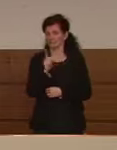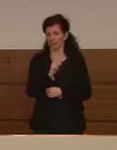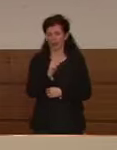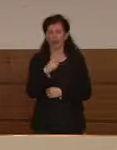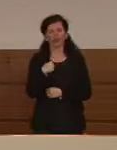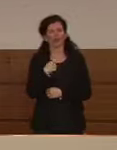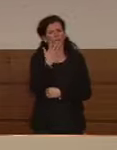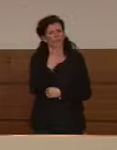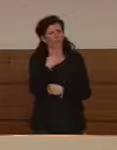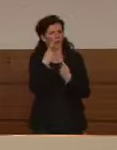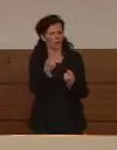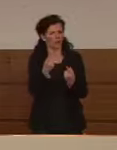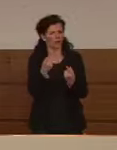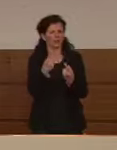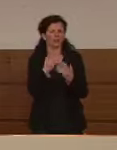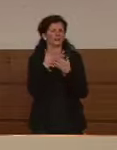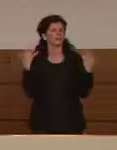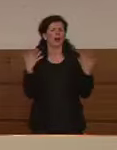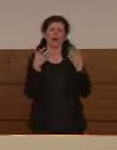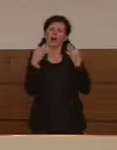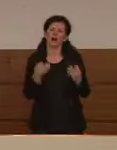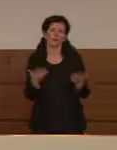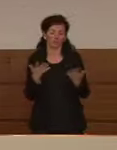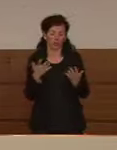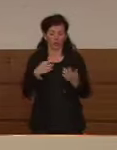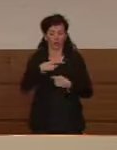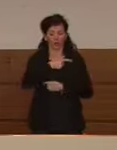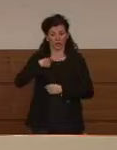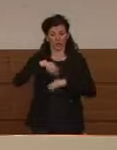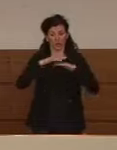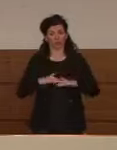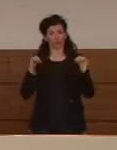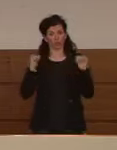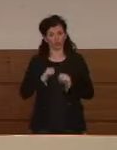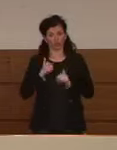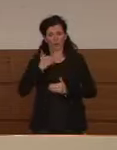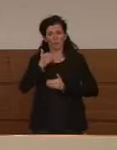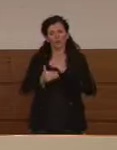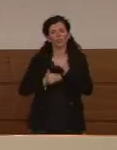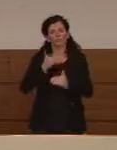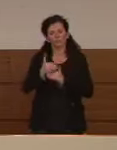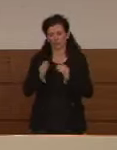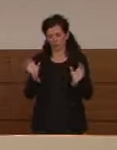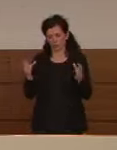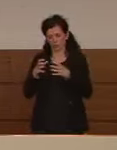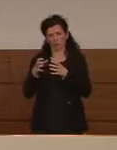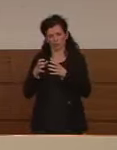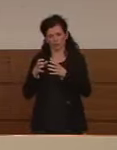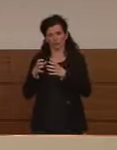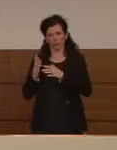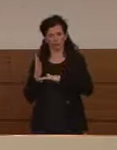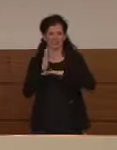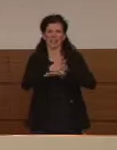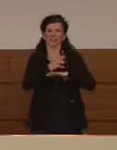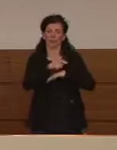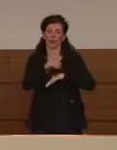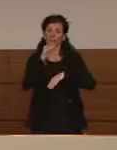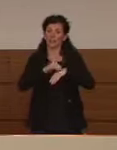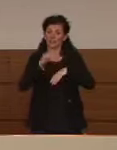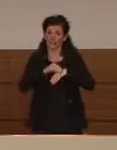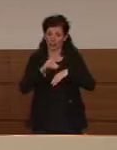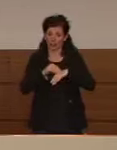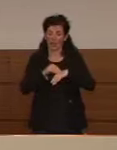a chiarire che come la procedura che noi abbiamo dotato sin dall'inizio per la task force dei nostri medici e infermieri, anche sabato